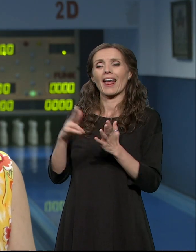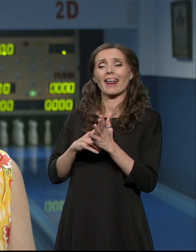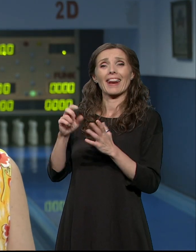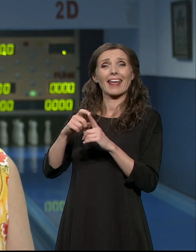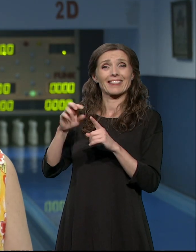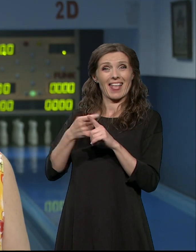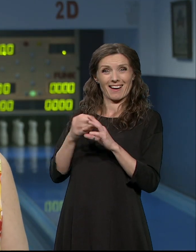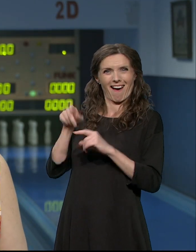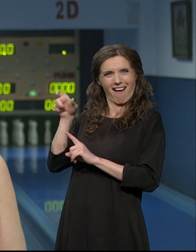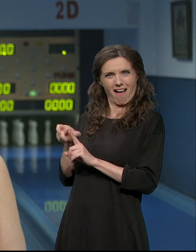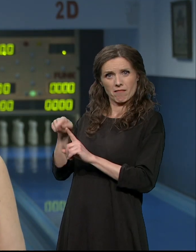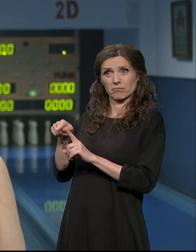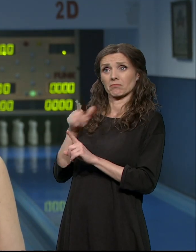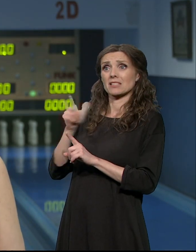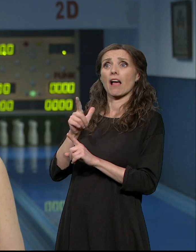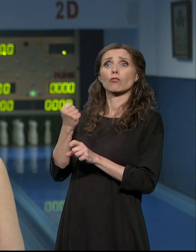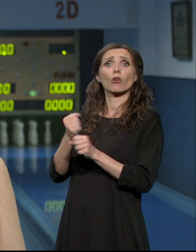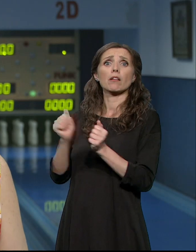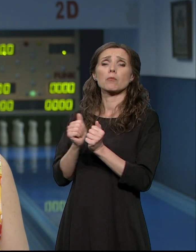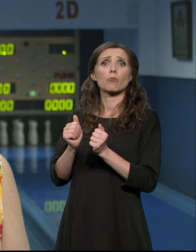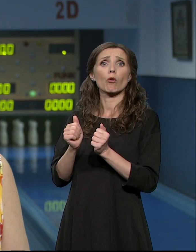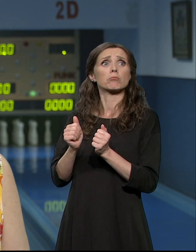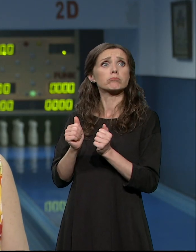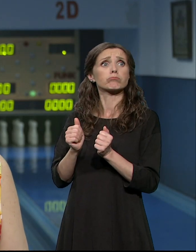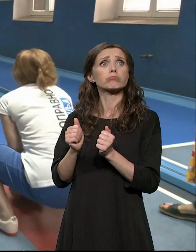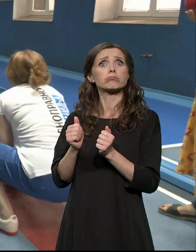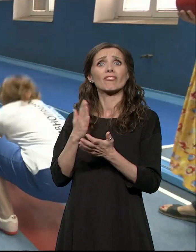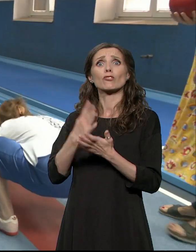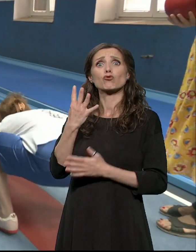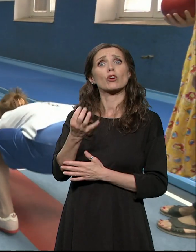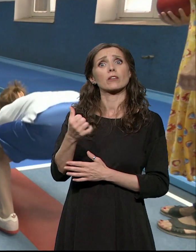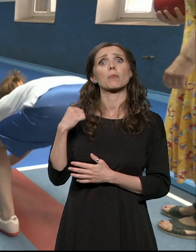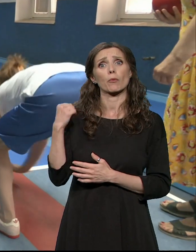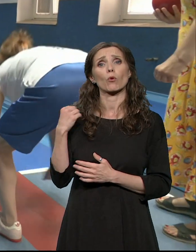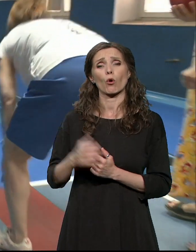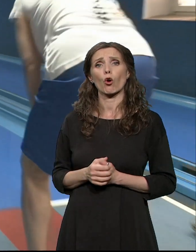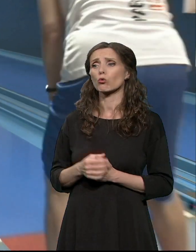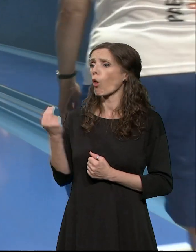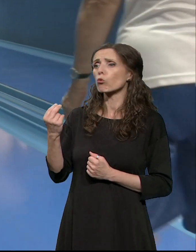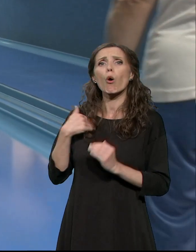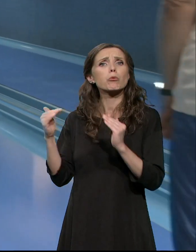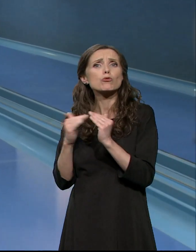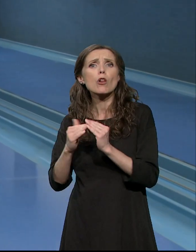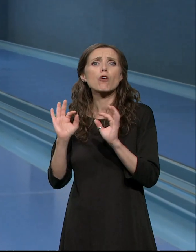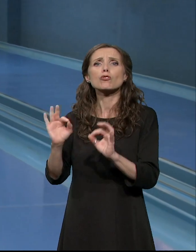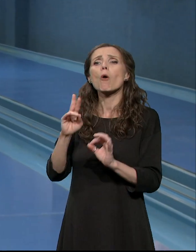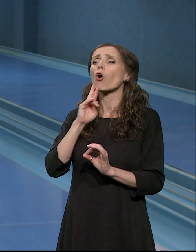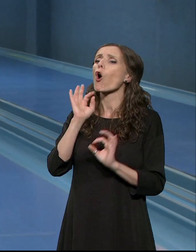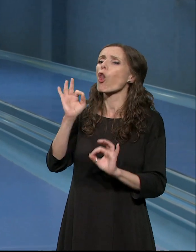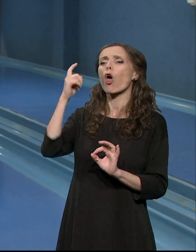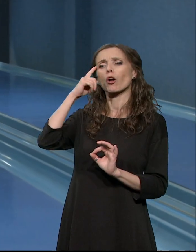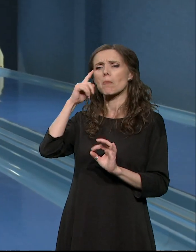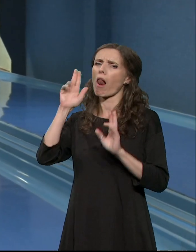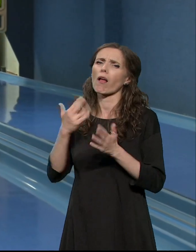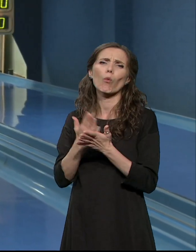četiri i po godine recimo kako smo mi zajedno. Dobro se slažemo, mislim, normalni ljudi mogu sve da se